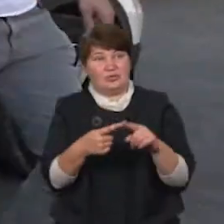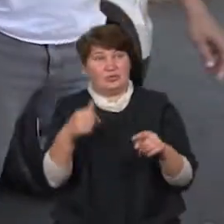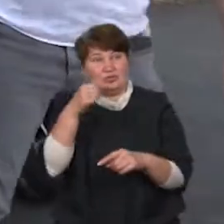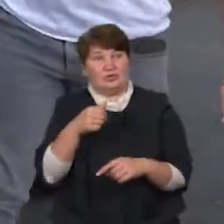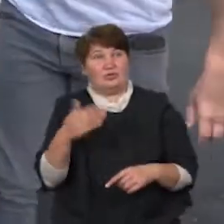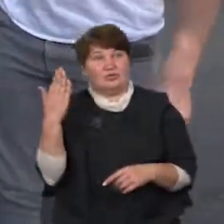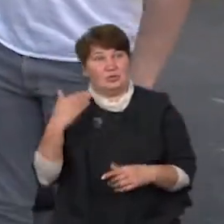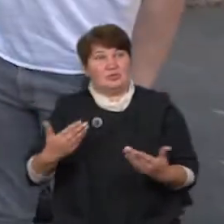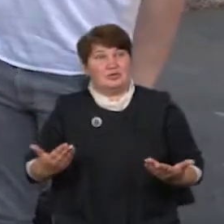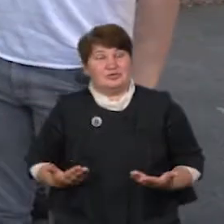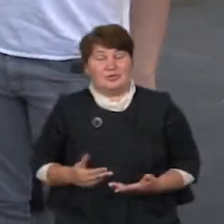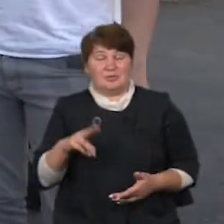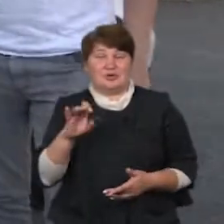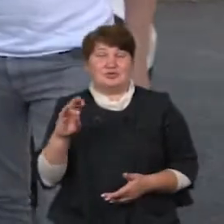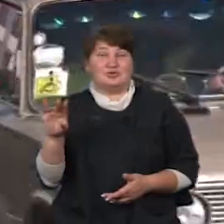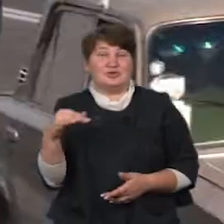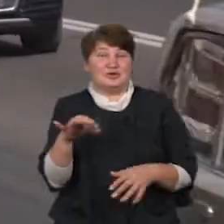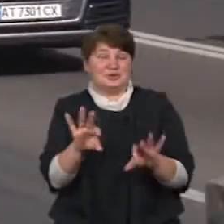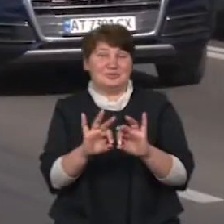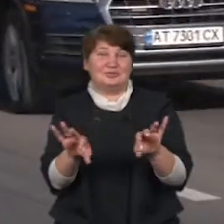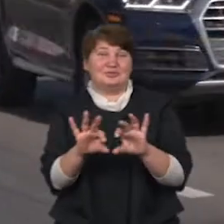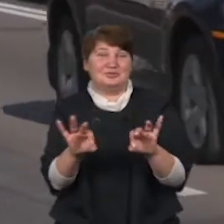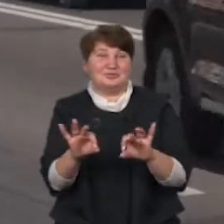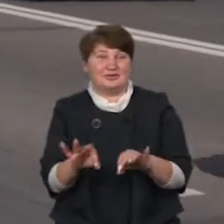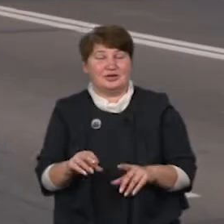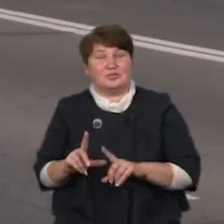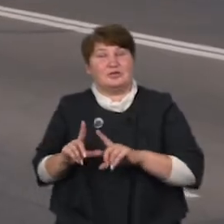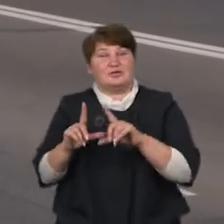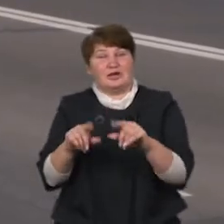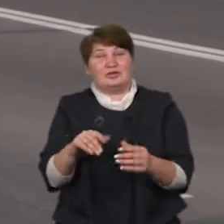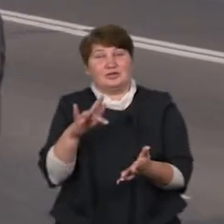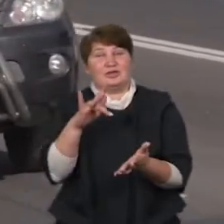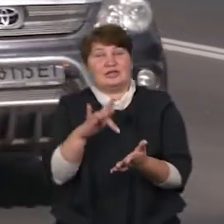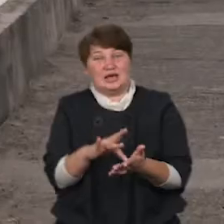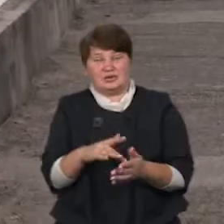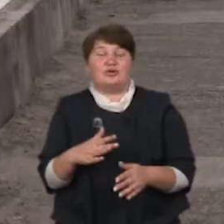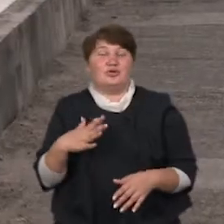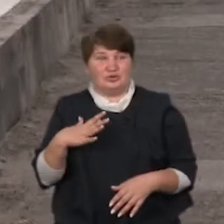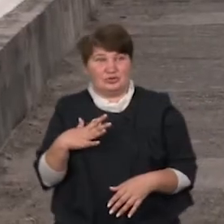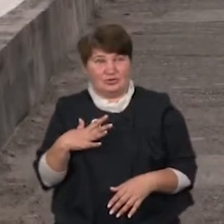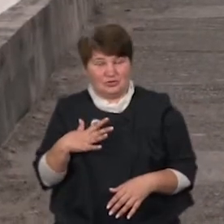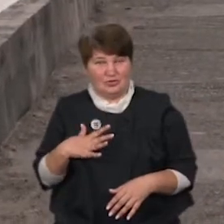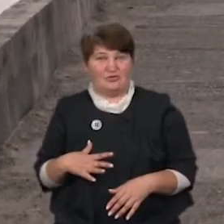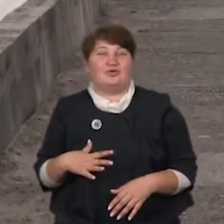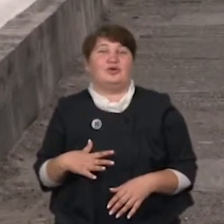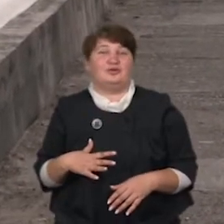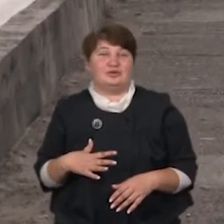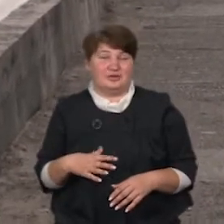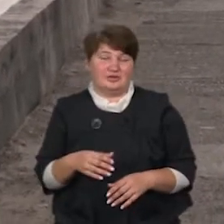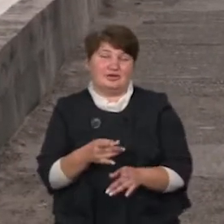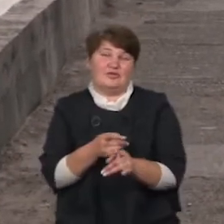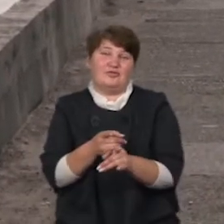мікрорайоні Пасічна. Розповідає, щоб дібратися звідти до центру Івано-Франківська, доводилося простояти в кілометрових корках.